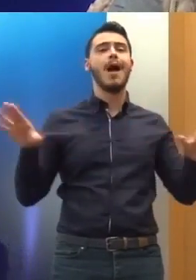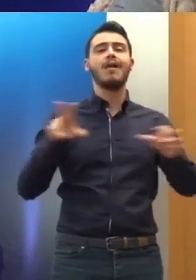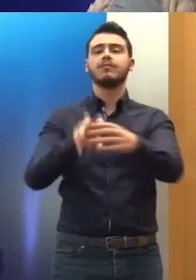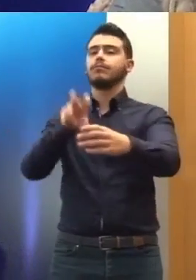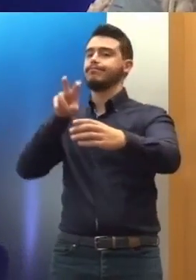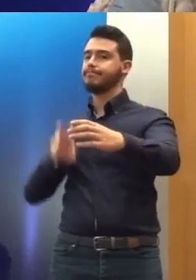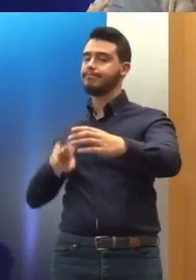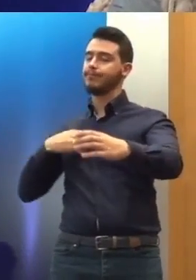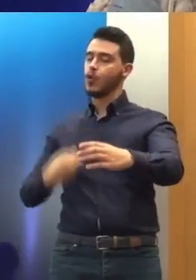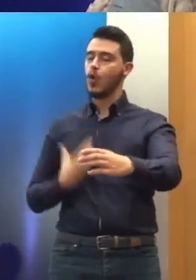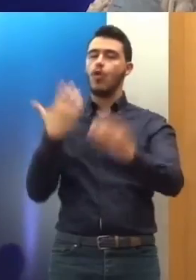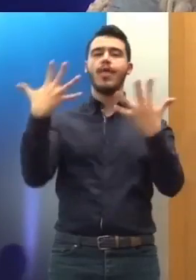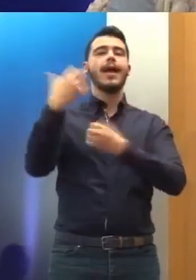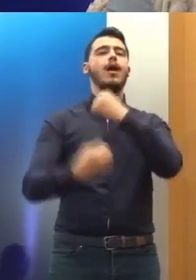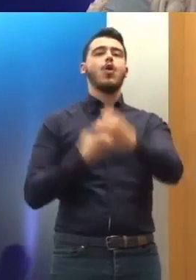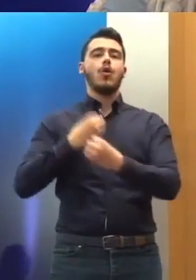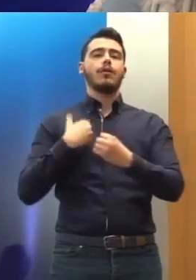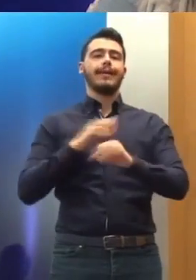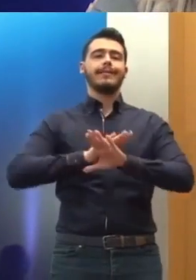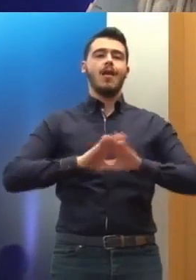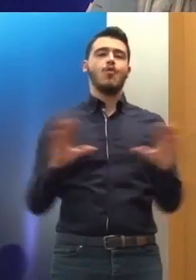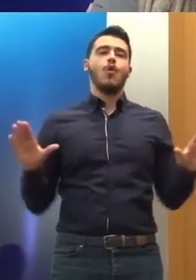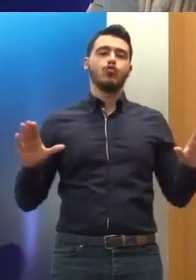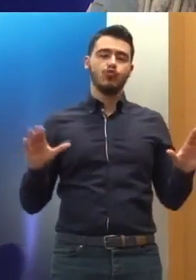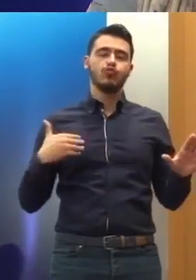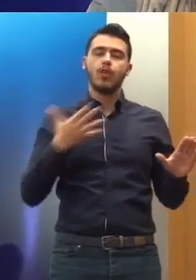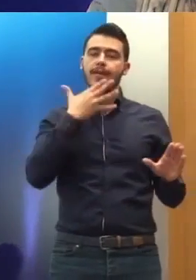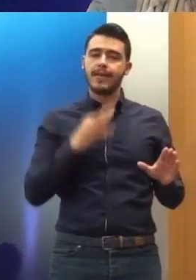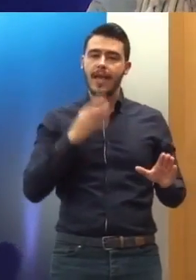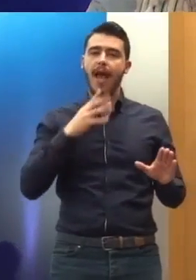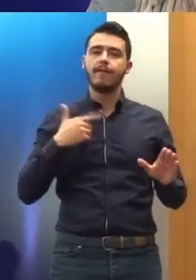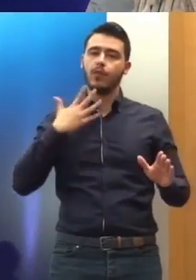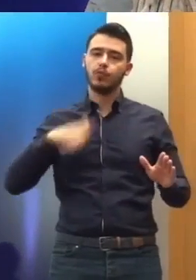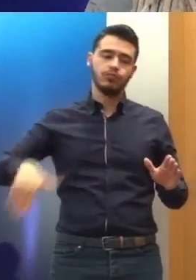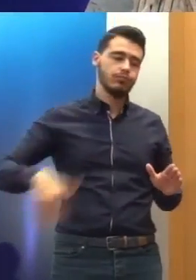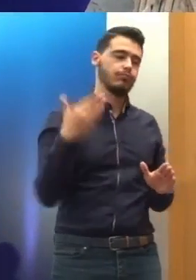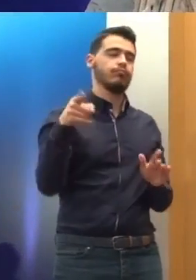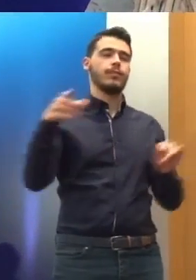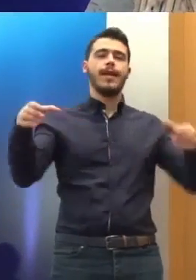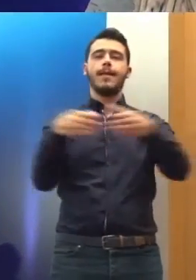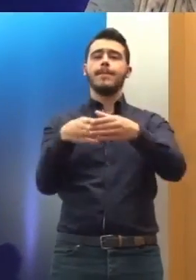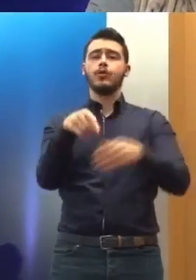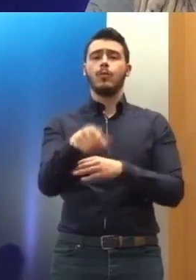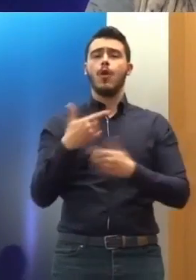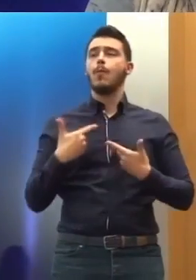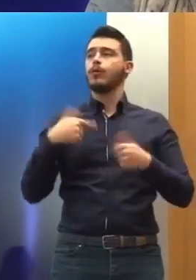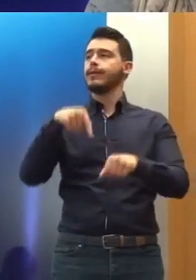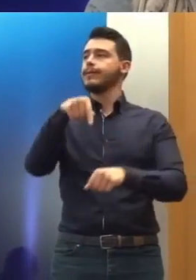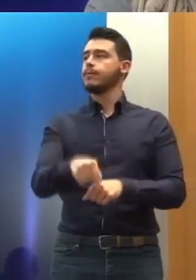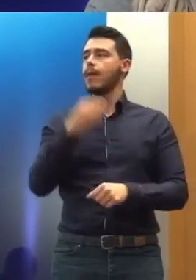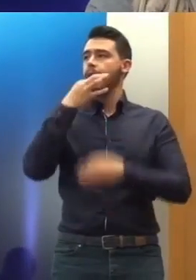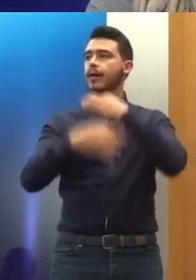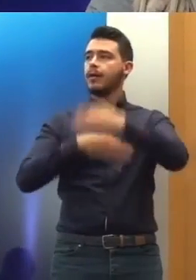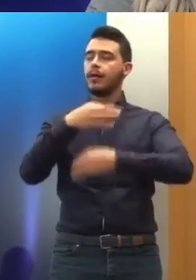το μάξιμου όριο των ετών που θα μπορούσα να συμμετέχω στις εργασίες του οργάνου αυτού. Επομένως, μιλώ σήμερα υπό την